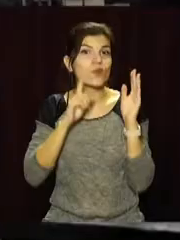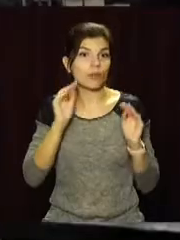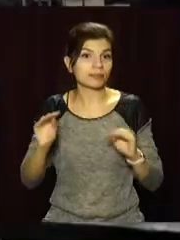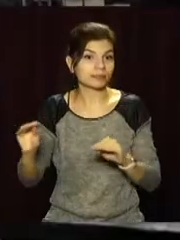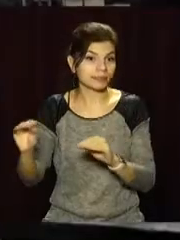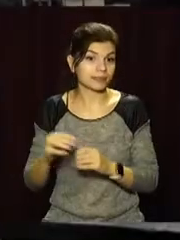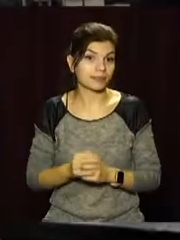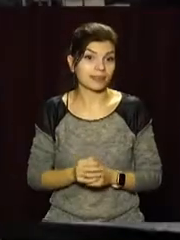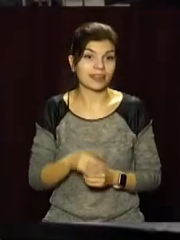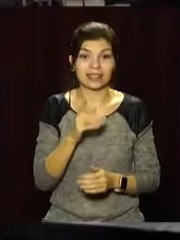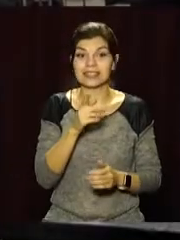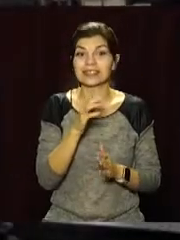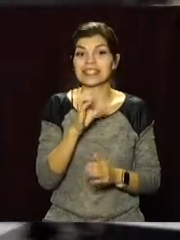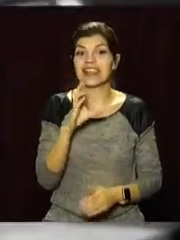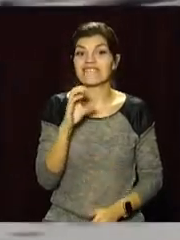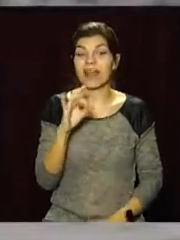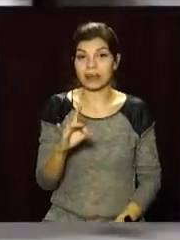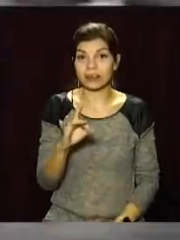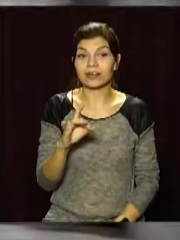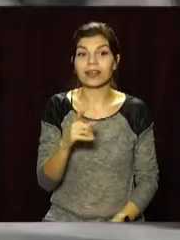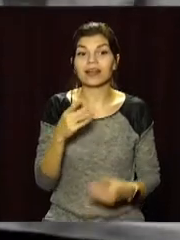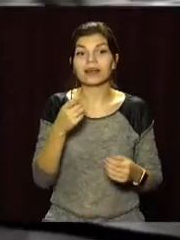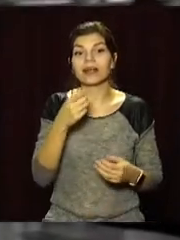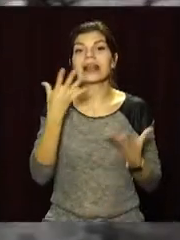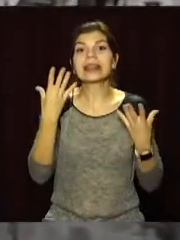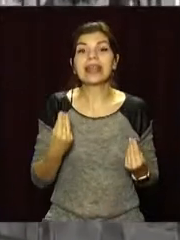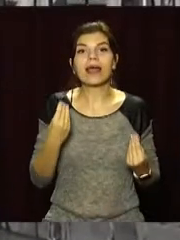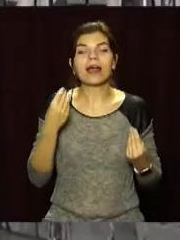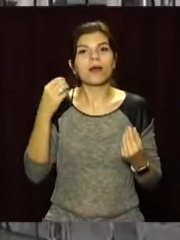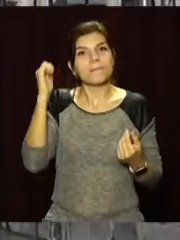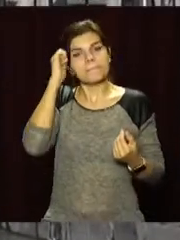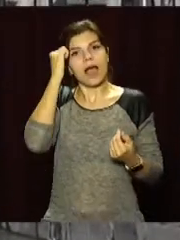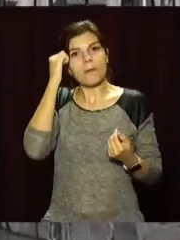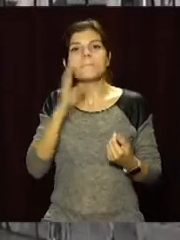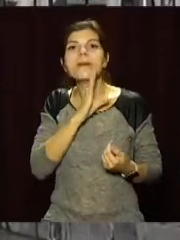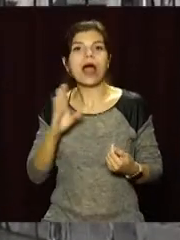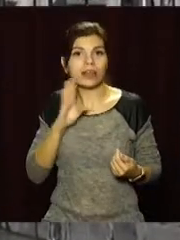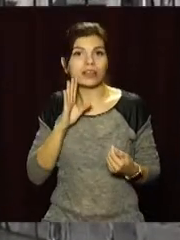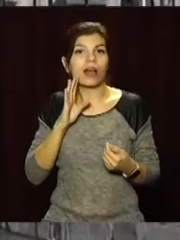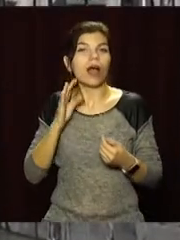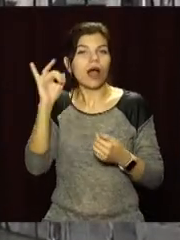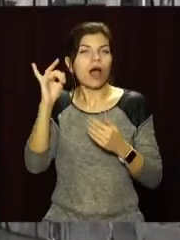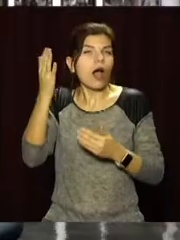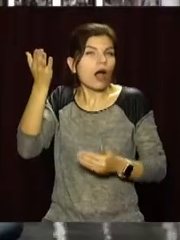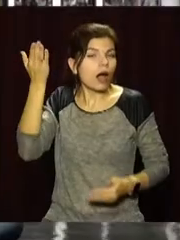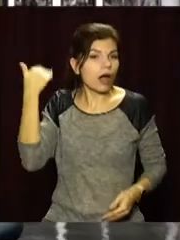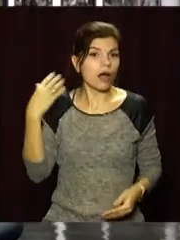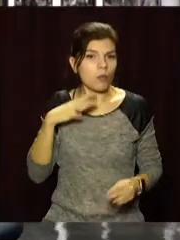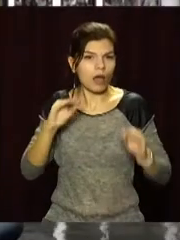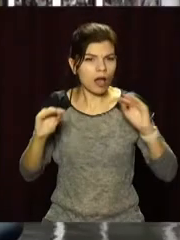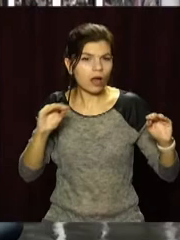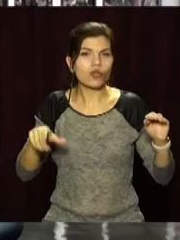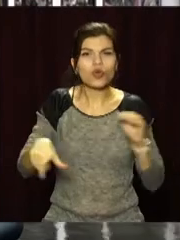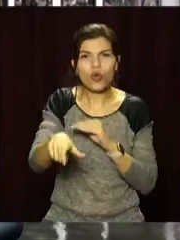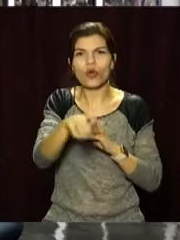Сквер Вінбайдану визволителів до пам'ятника матері у Кам'янському збудували майже півстоліття тому. Тож конструкції фонтану, елементи оздоблення,